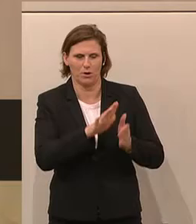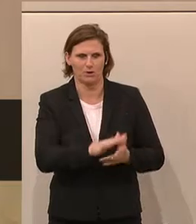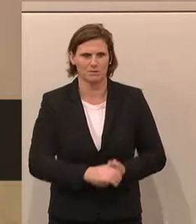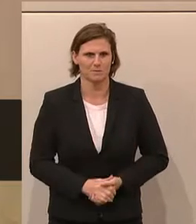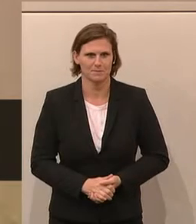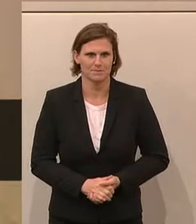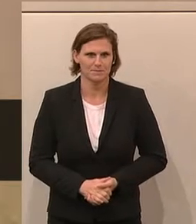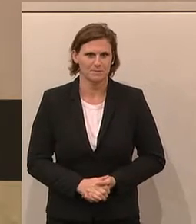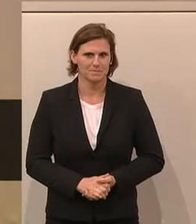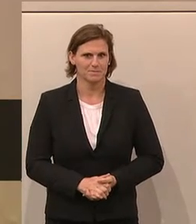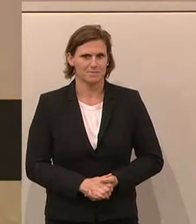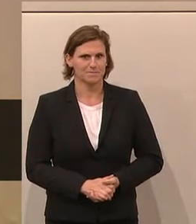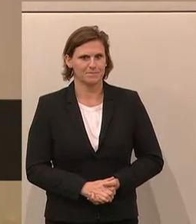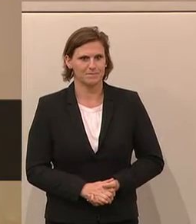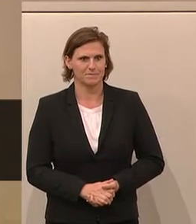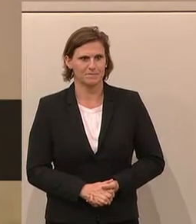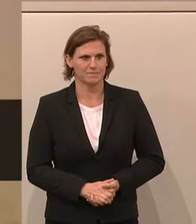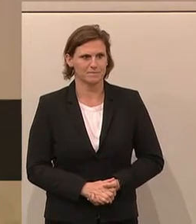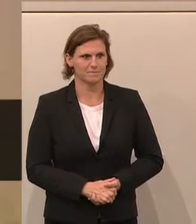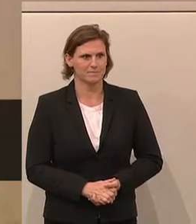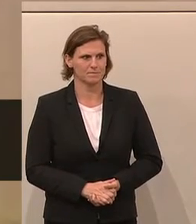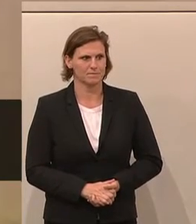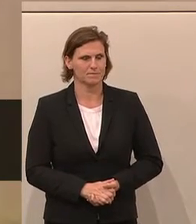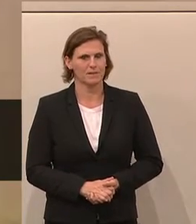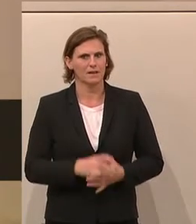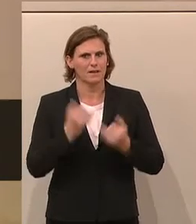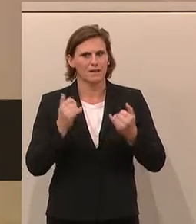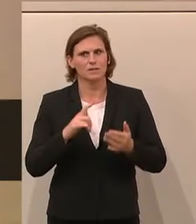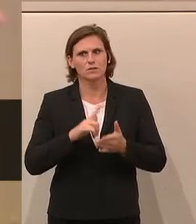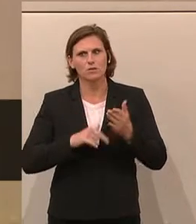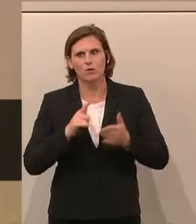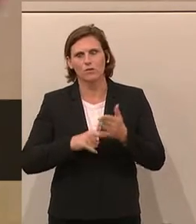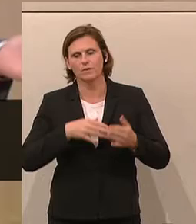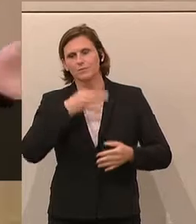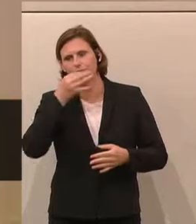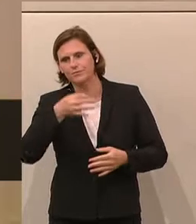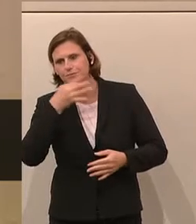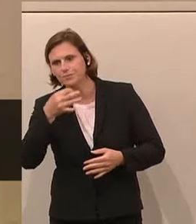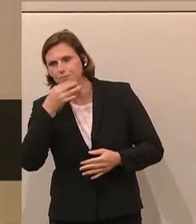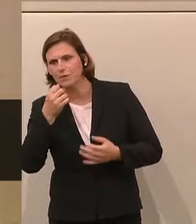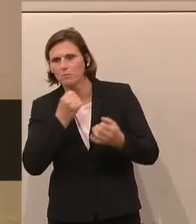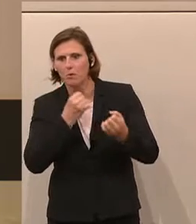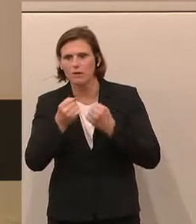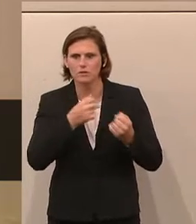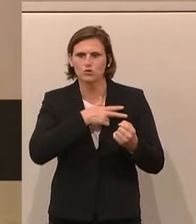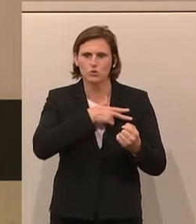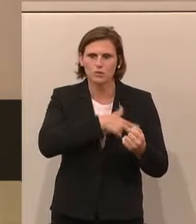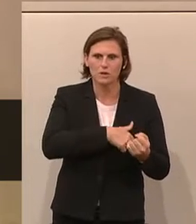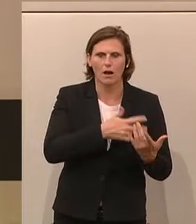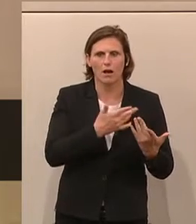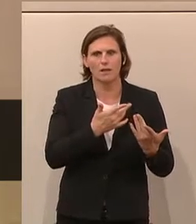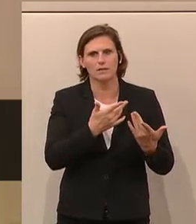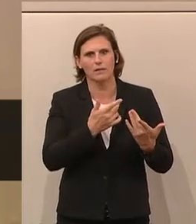Wir haben uns jetzt oft ausgelassen über die politische Wendigkeit der Sozialdemokraten und